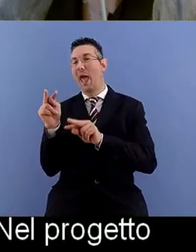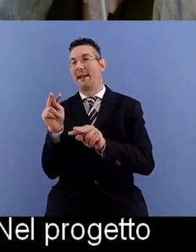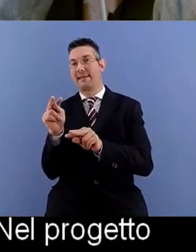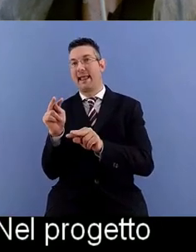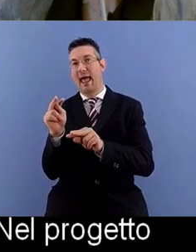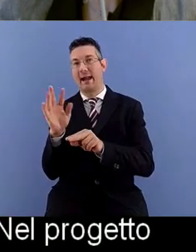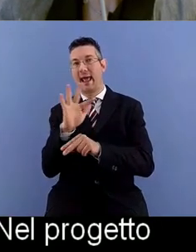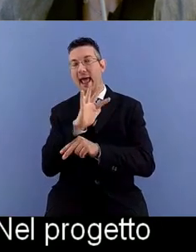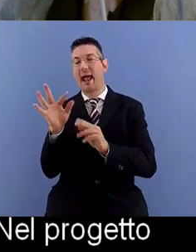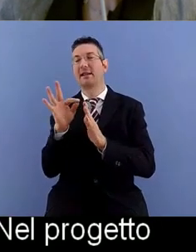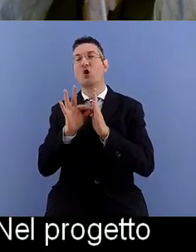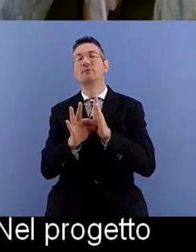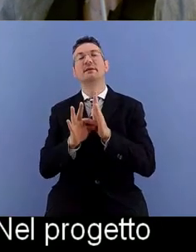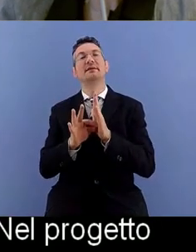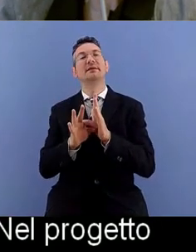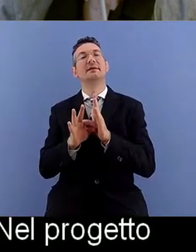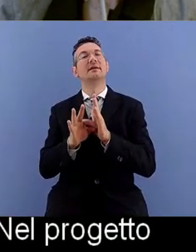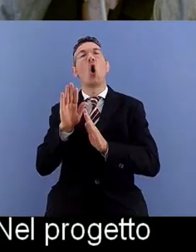oggettivi